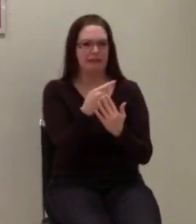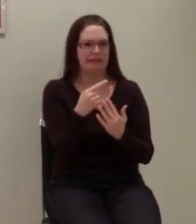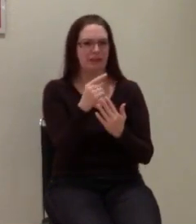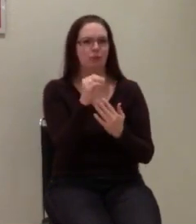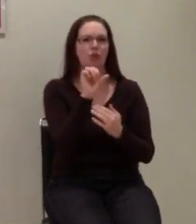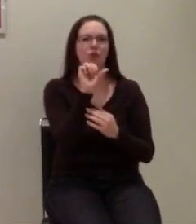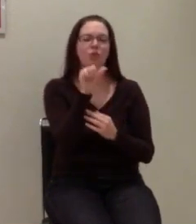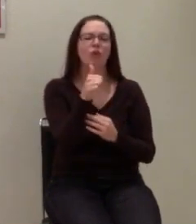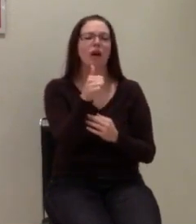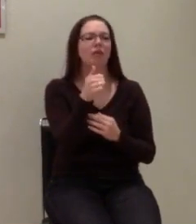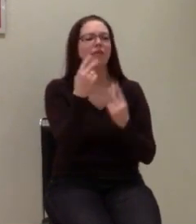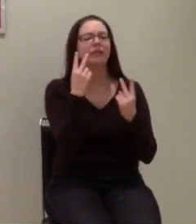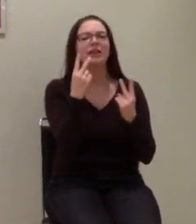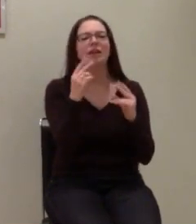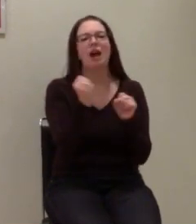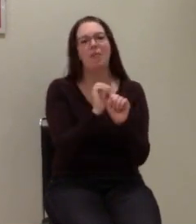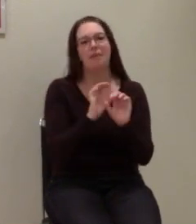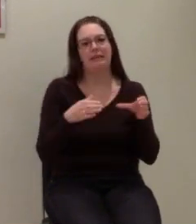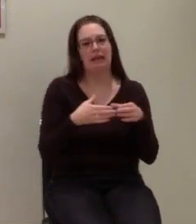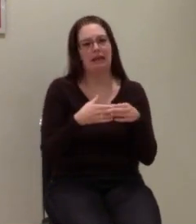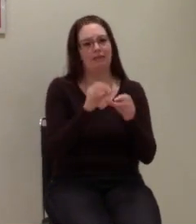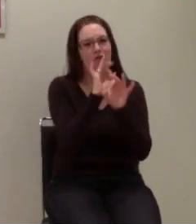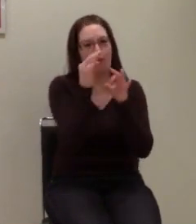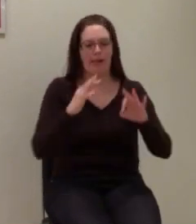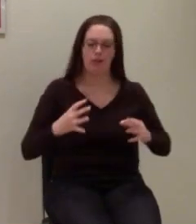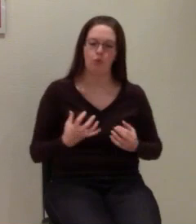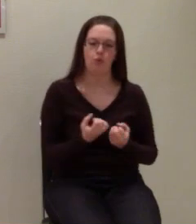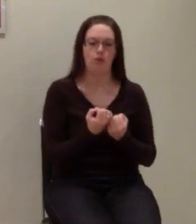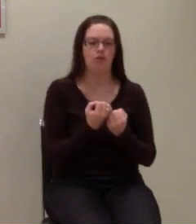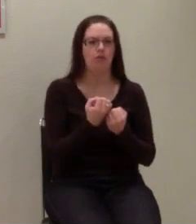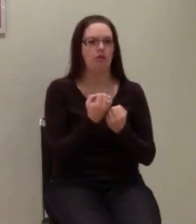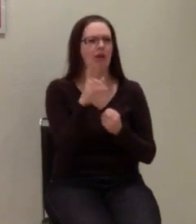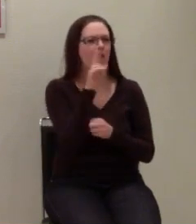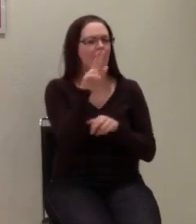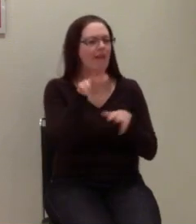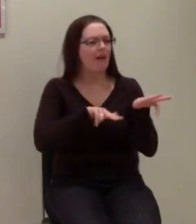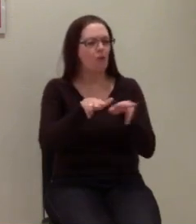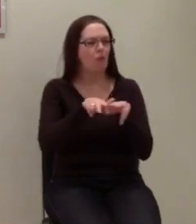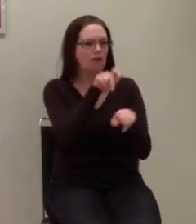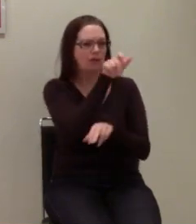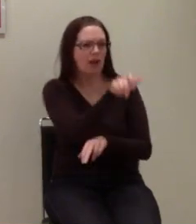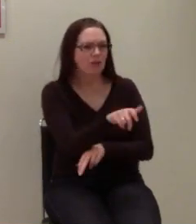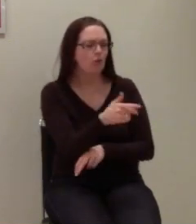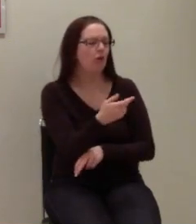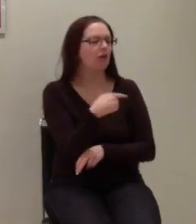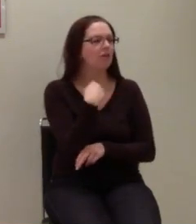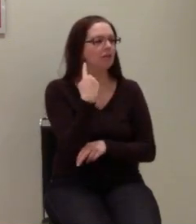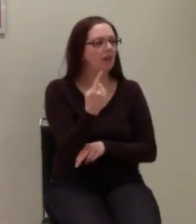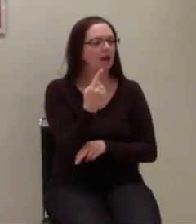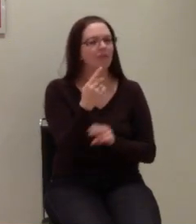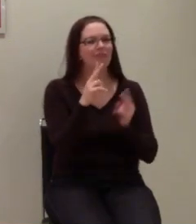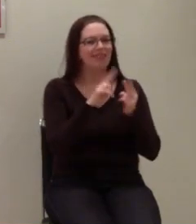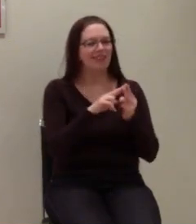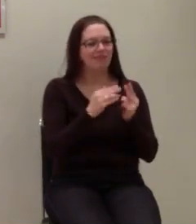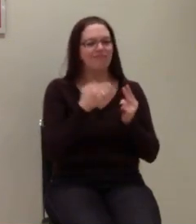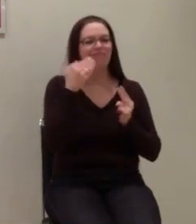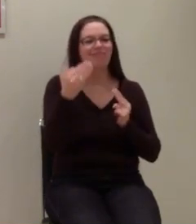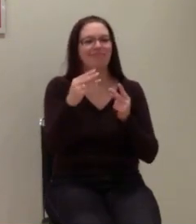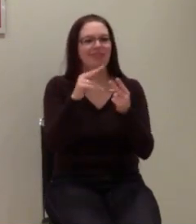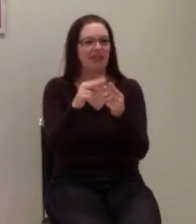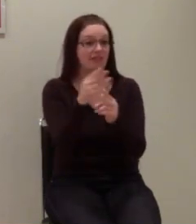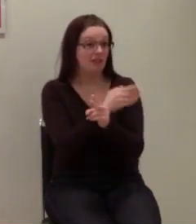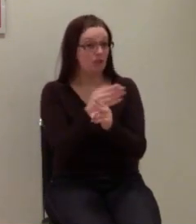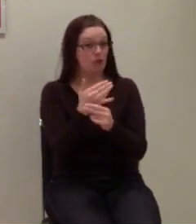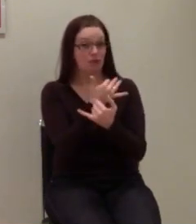Koordinator bestimmen oder beziehungsweise besprechen, wie wir zwischen den Treffen kommunizieren wollen